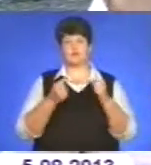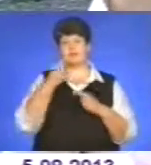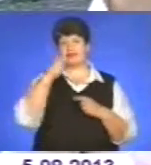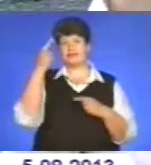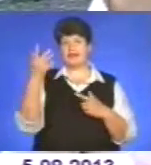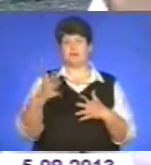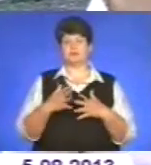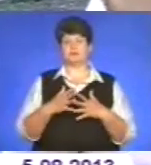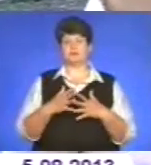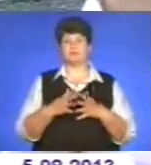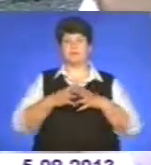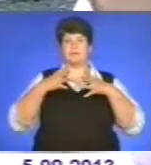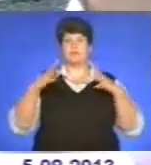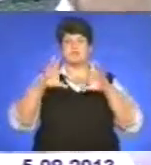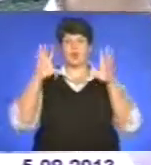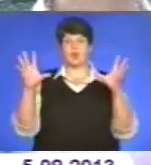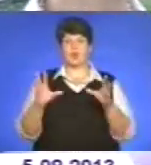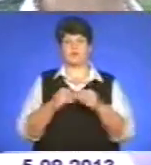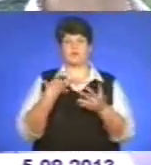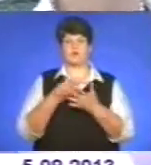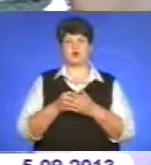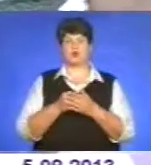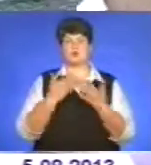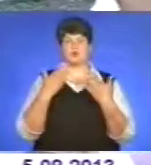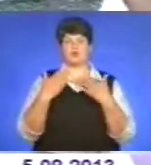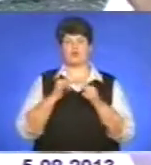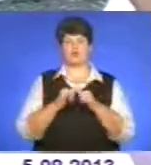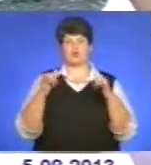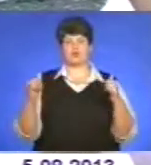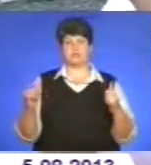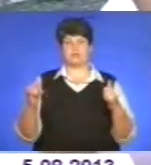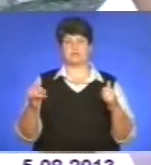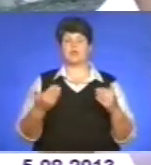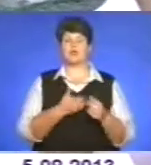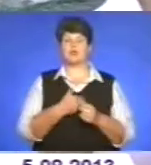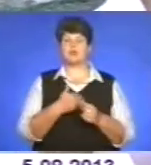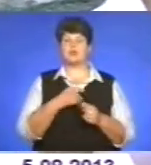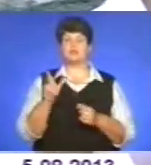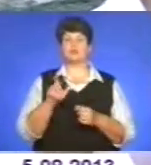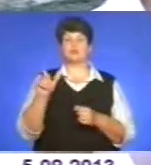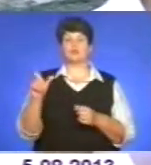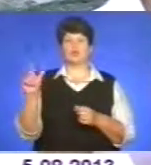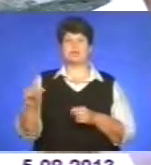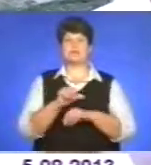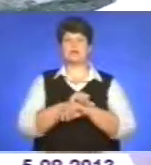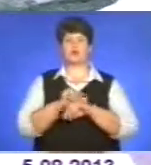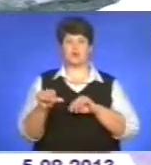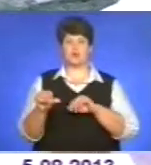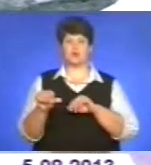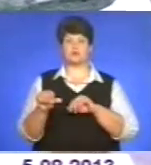більший обсяг свого спілкування розширювати. І, звичайно, хочеться, щоб люди за кордоном також